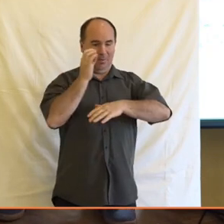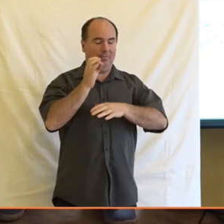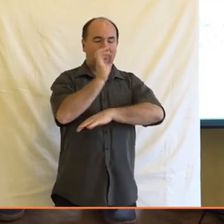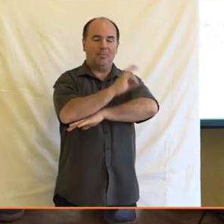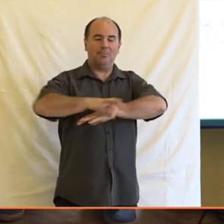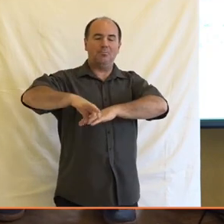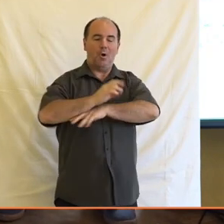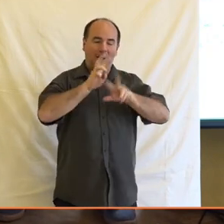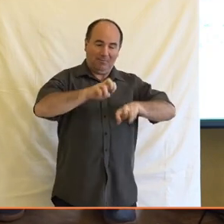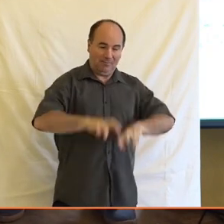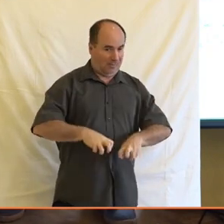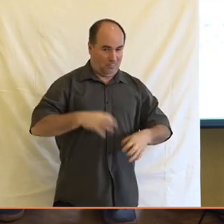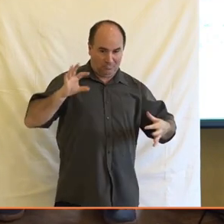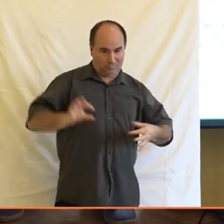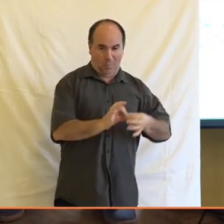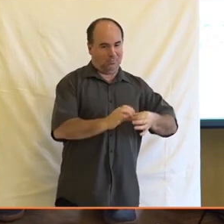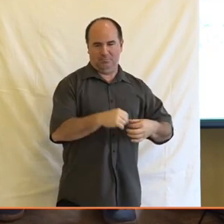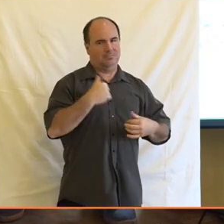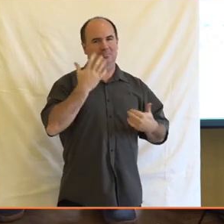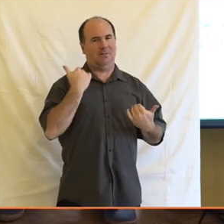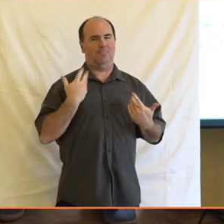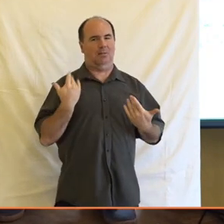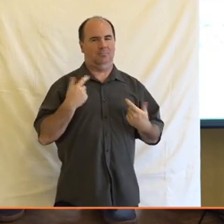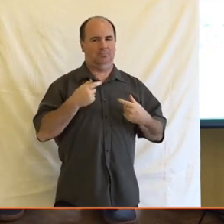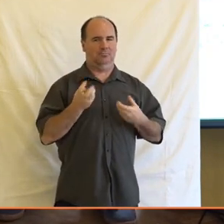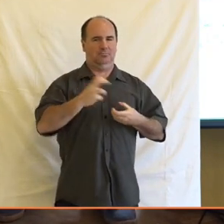vycházet z těch zjištění, můžu jenom nějakým způsobem na ně reflektovat.